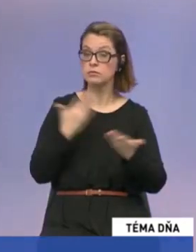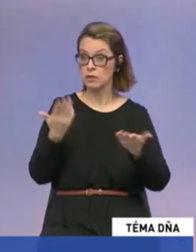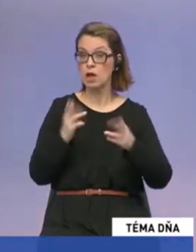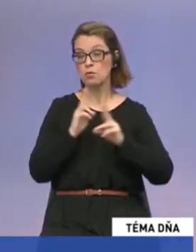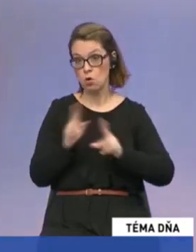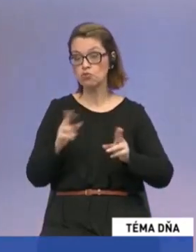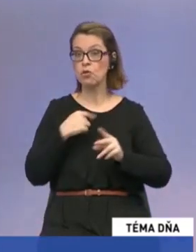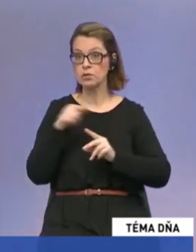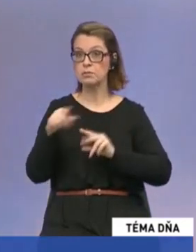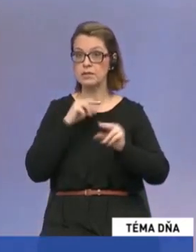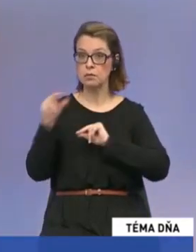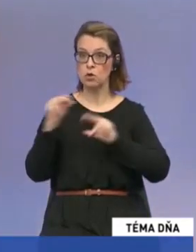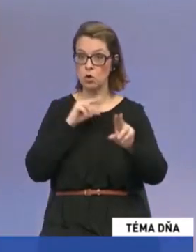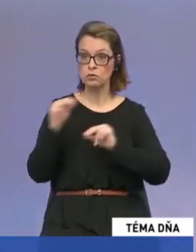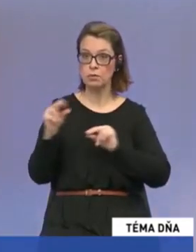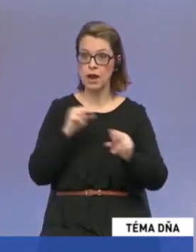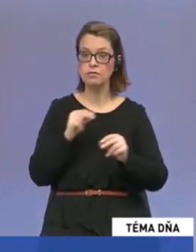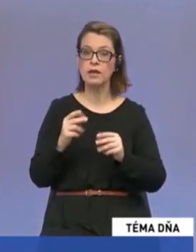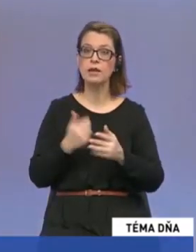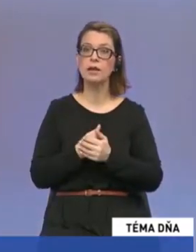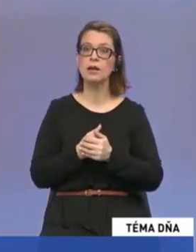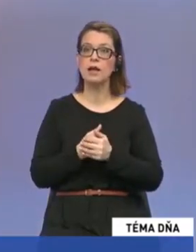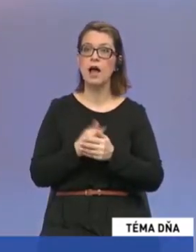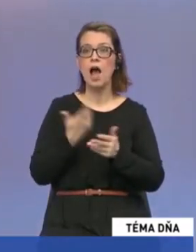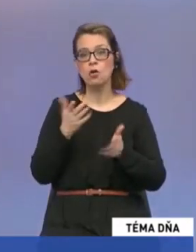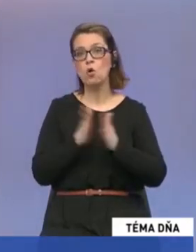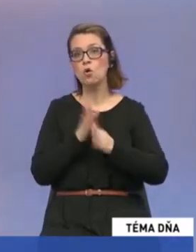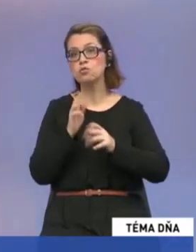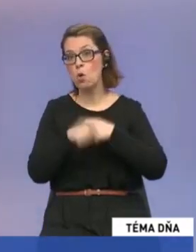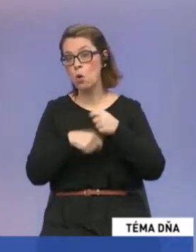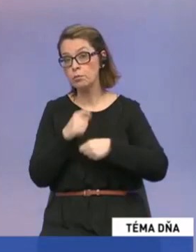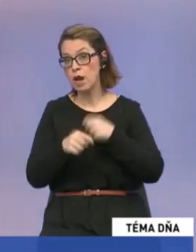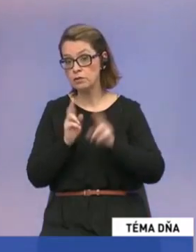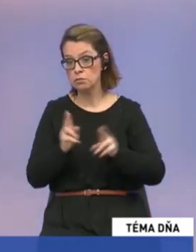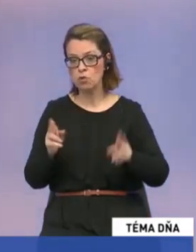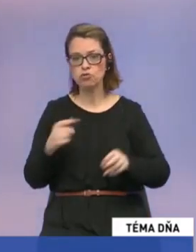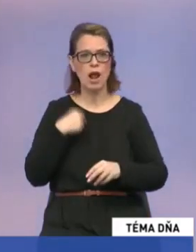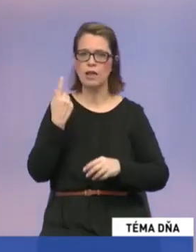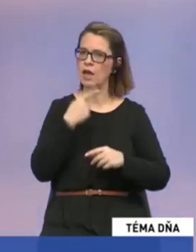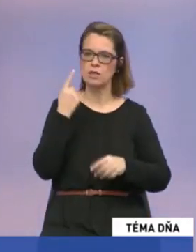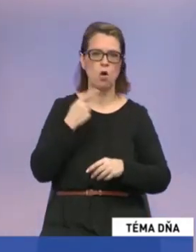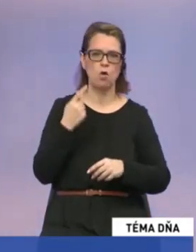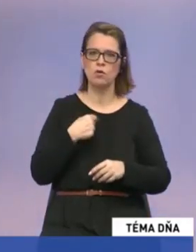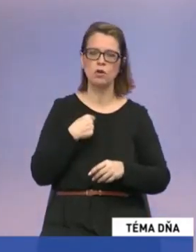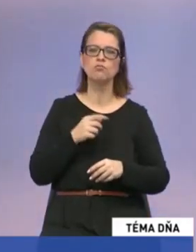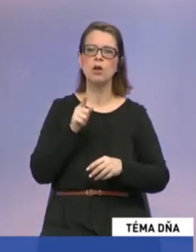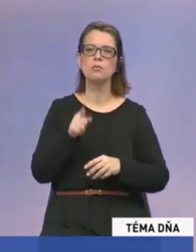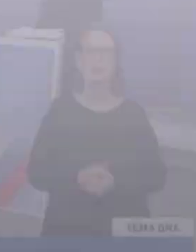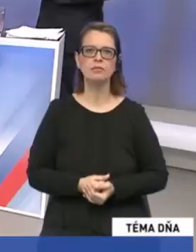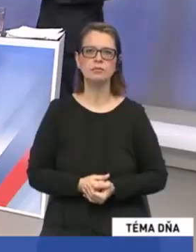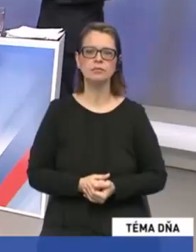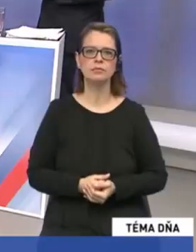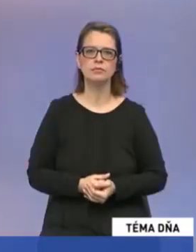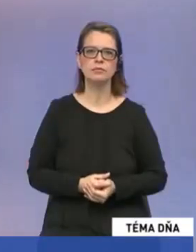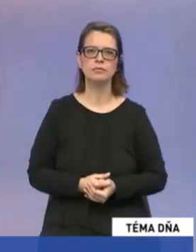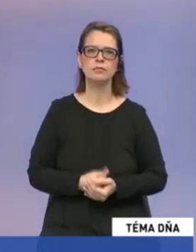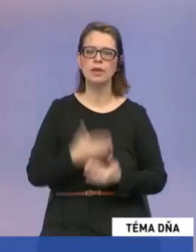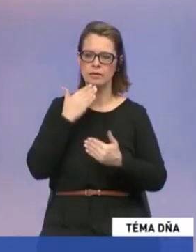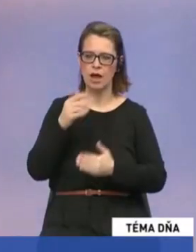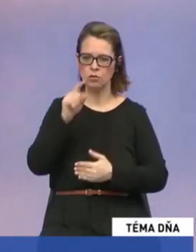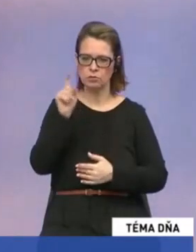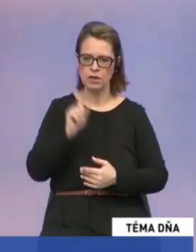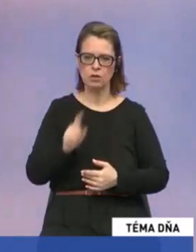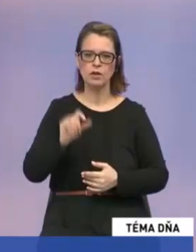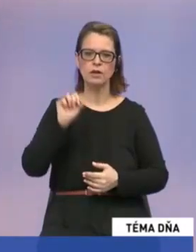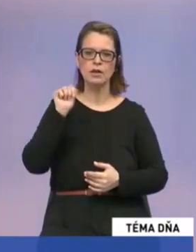rozprávali s nimi o nejakej prípadnej spolupráci, ale nehovorím, že by sme nakoniec do tej spolupráci išli. V prvom rade je v